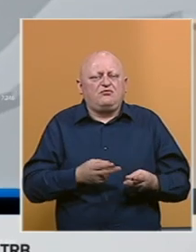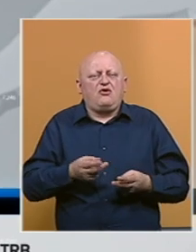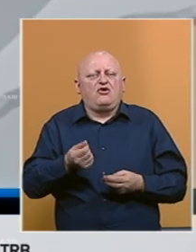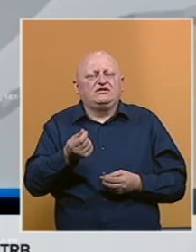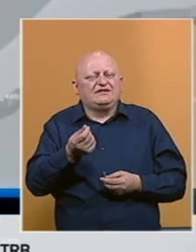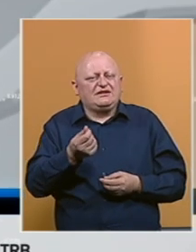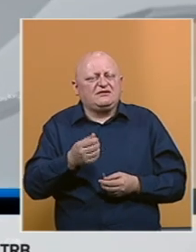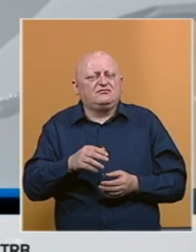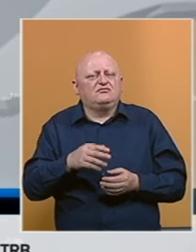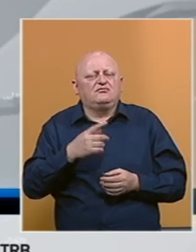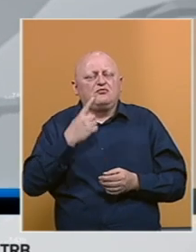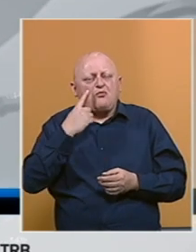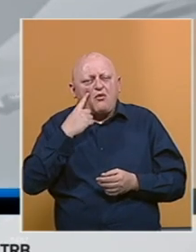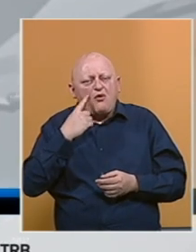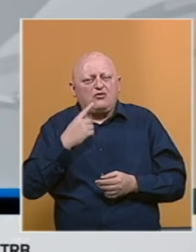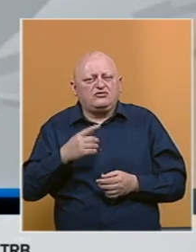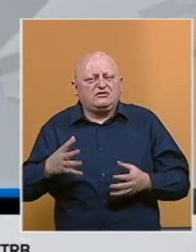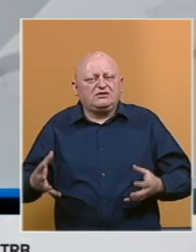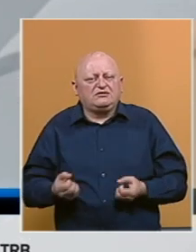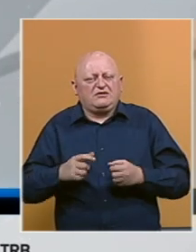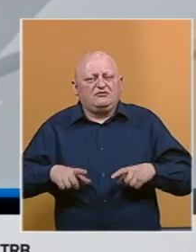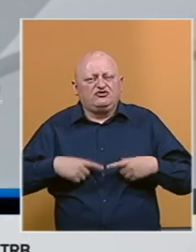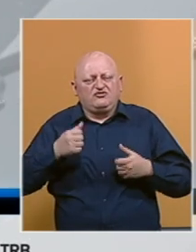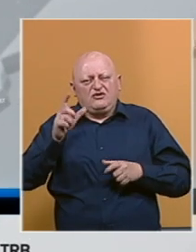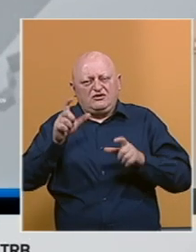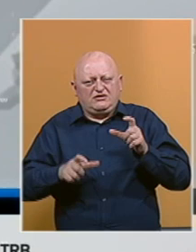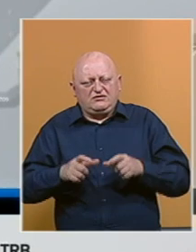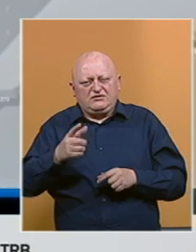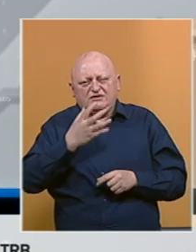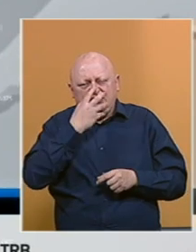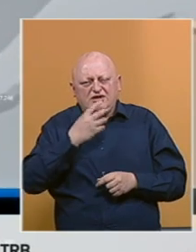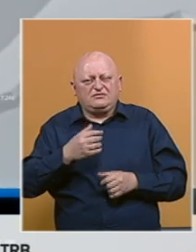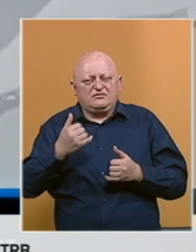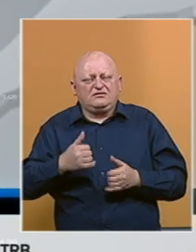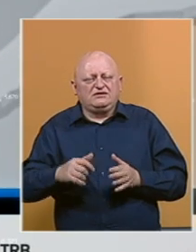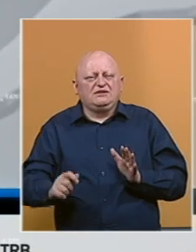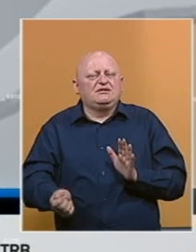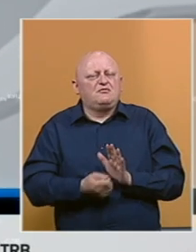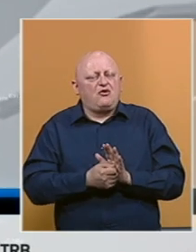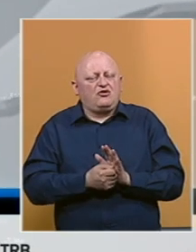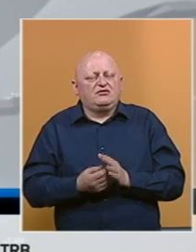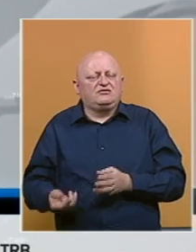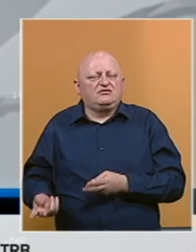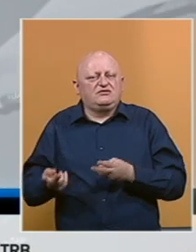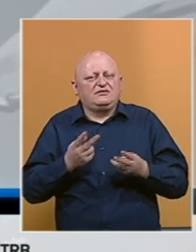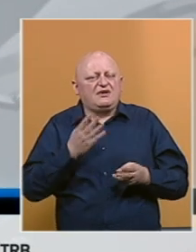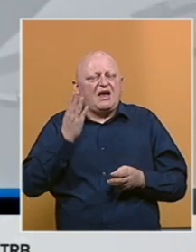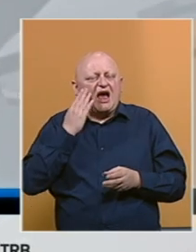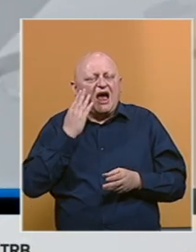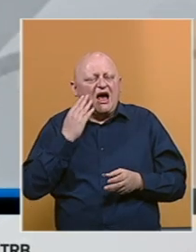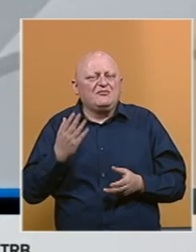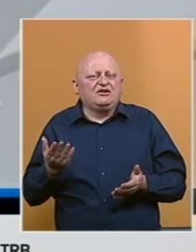cijeni, pokušavajući da spasimo živote ljudi. Ti respiratori dan danas se prodaju, izvoze na Američku,